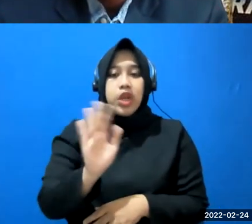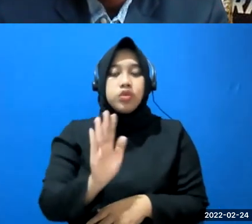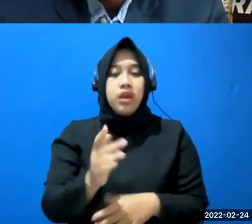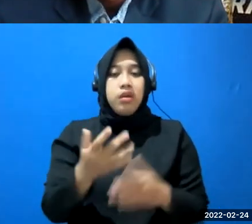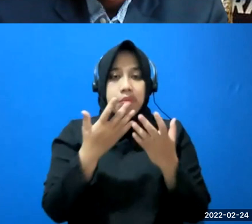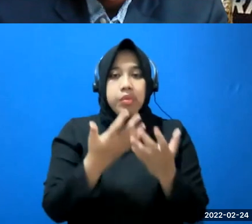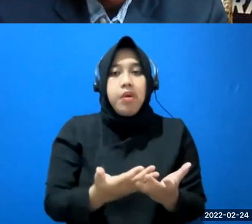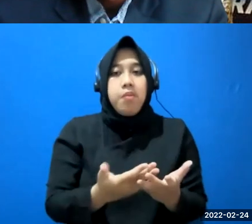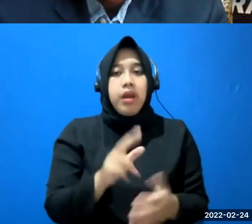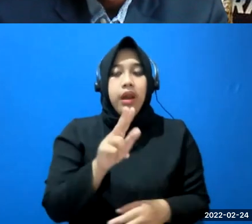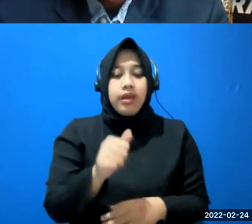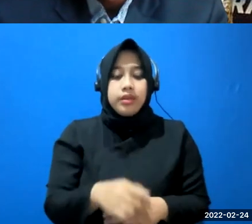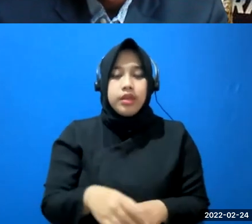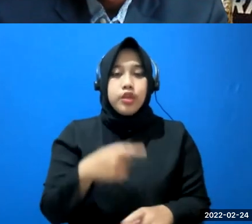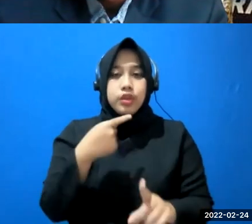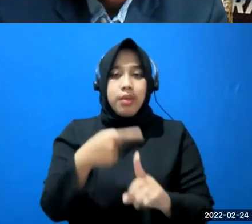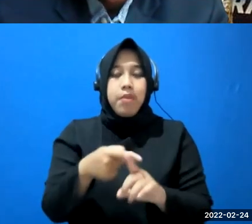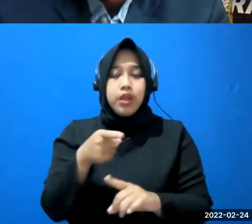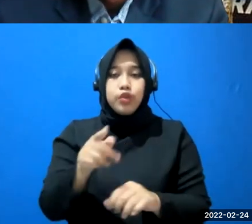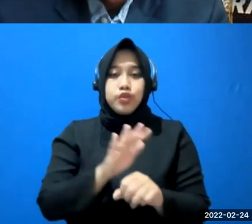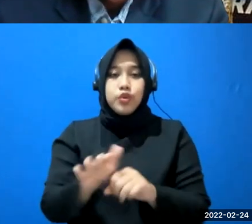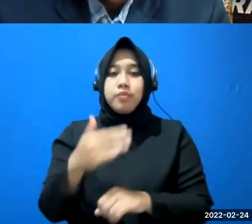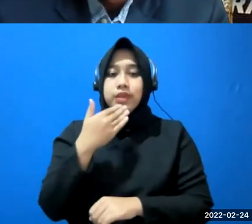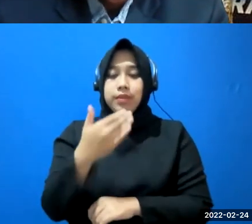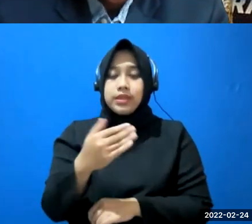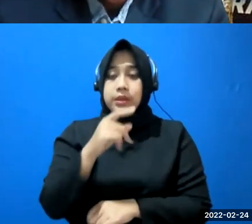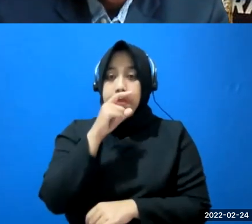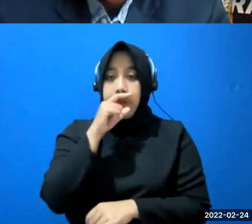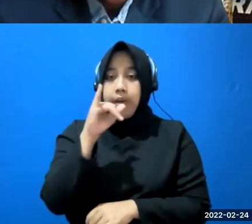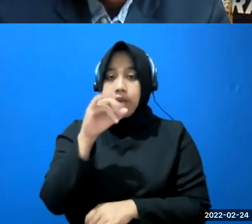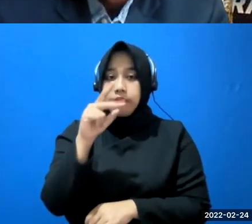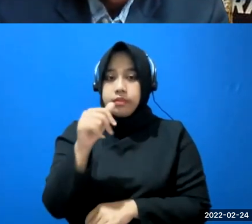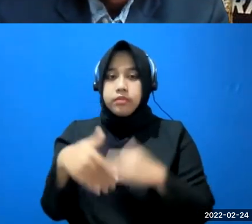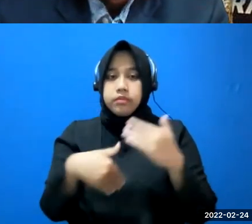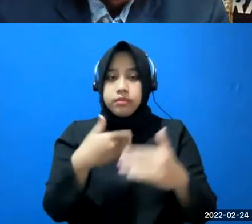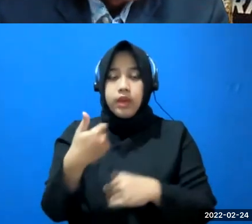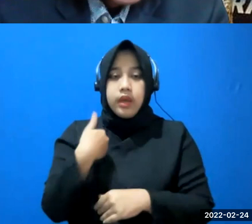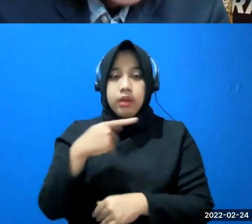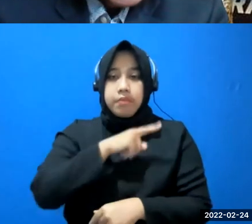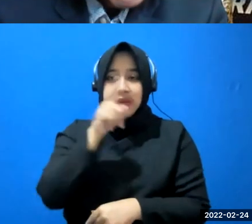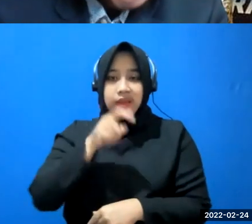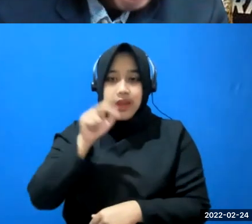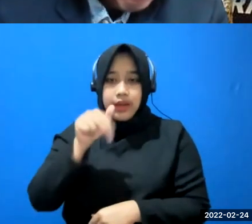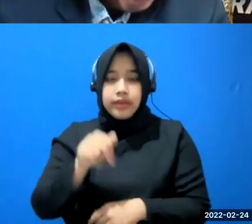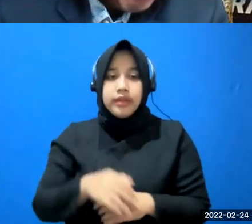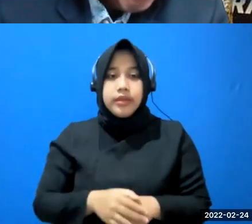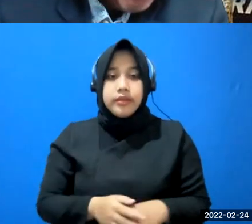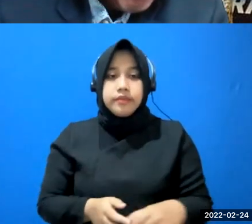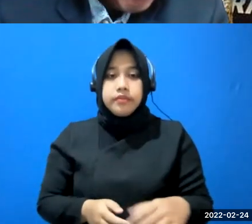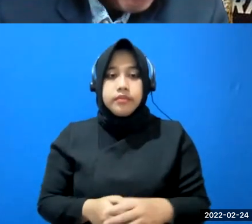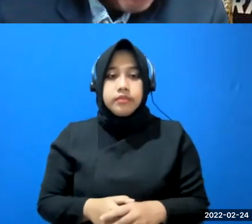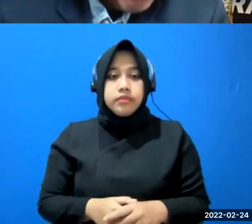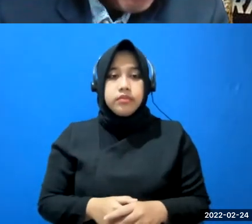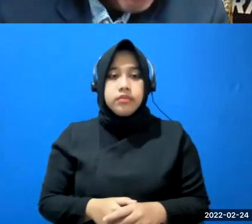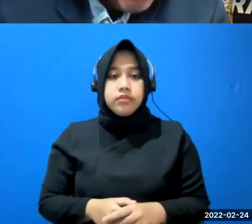tambahannya baik terima kasih banyak masir kemudian ada pertanyaan lagi disini jukisnya tapi